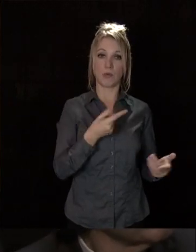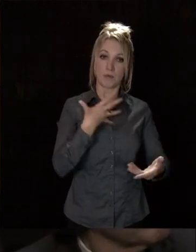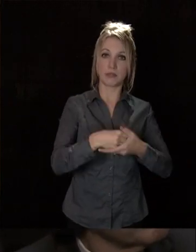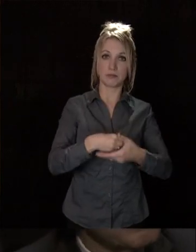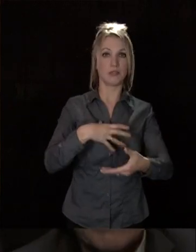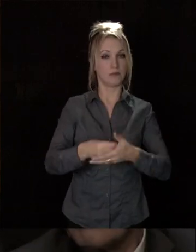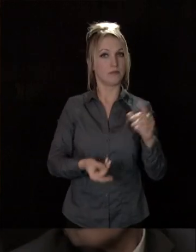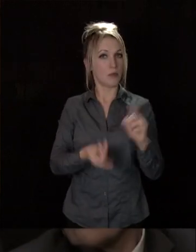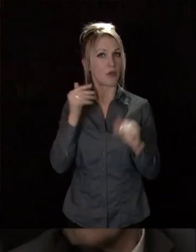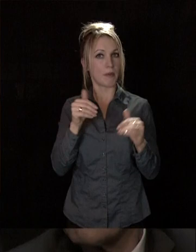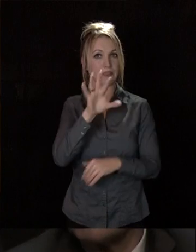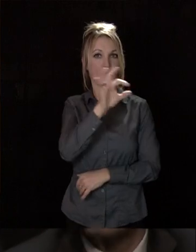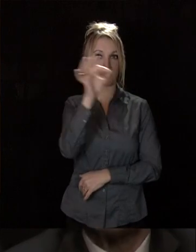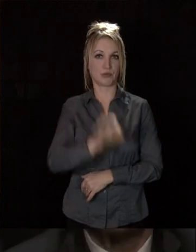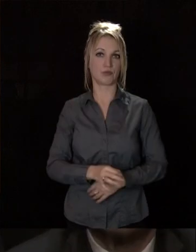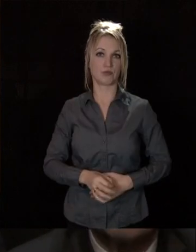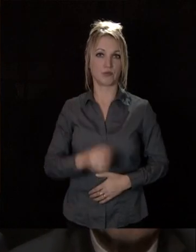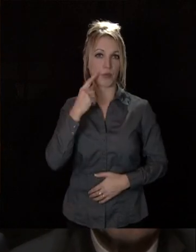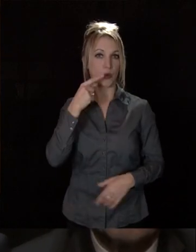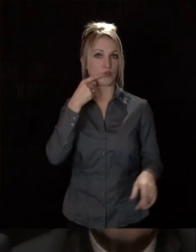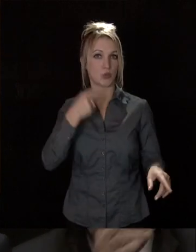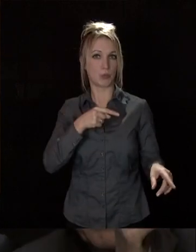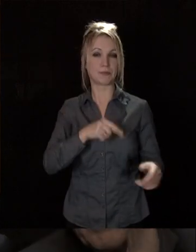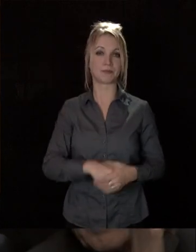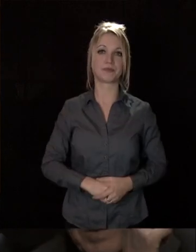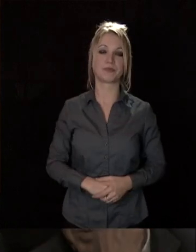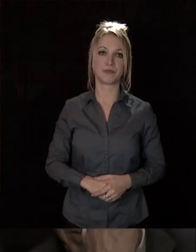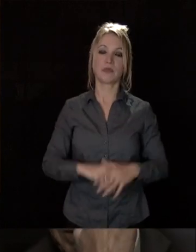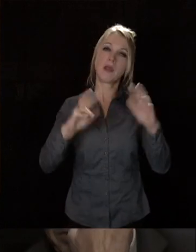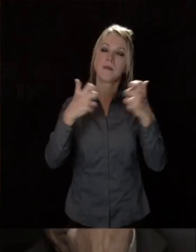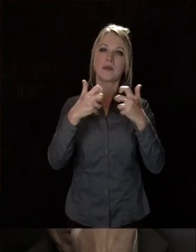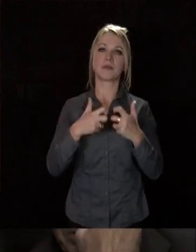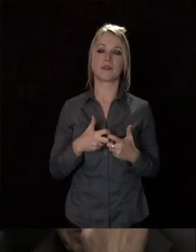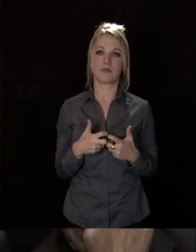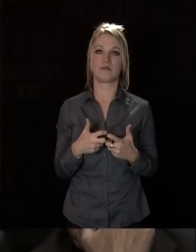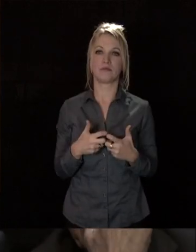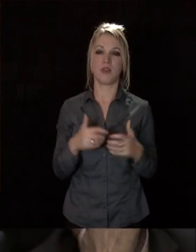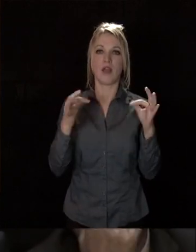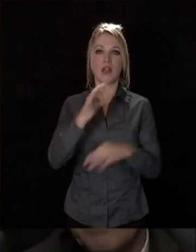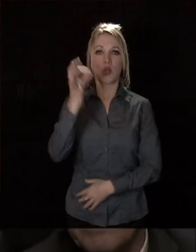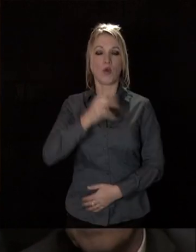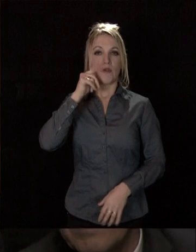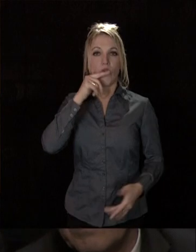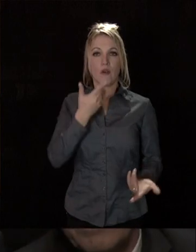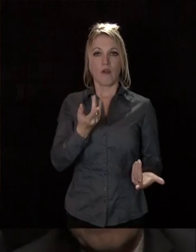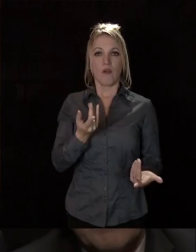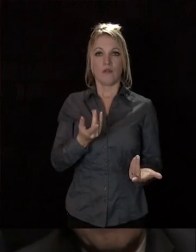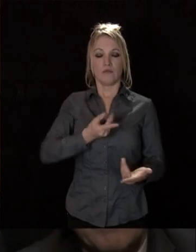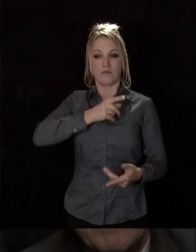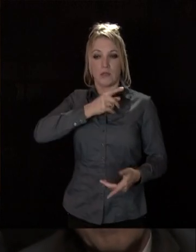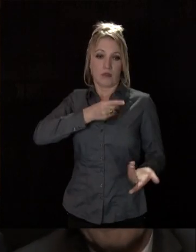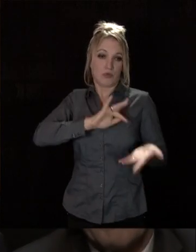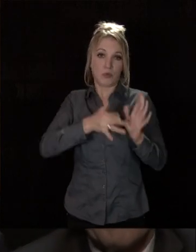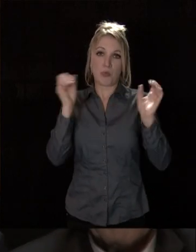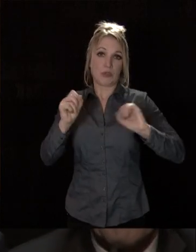importante, au moins 50 % de la ville. La tarification au taux d'effort, elle s'applique le plus possible,